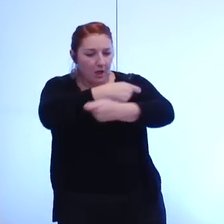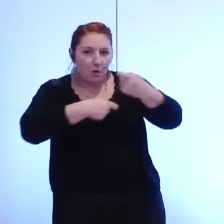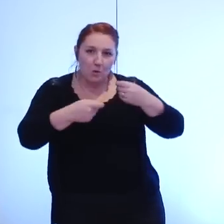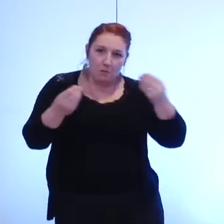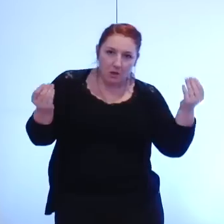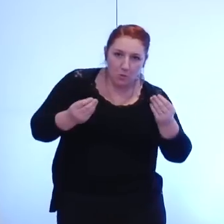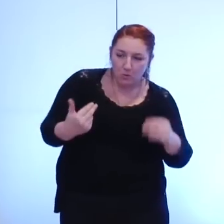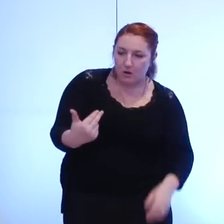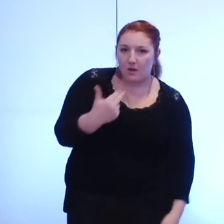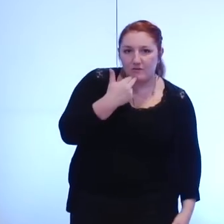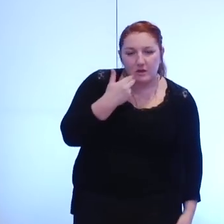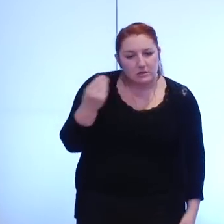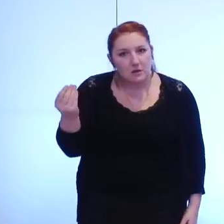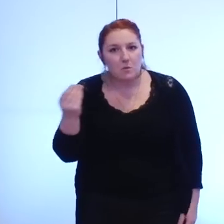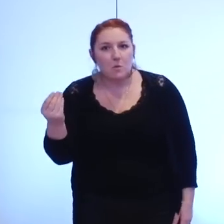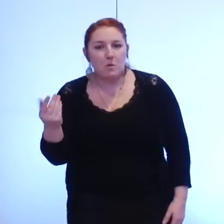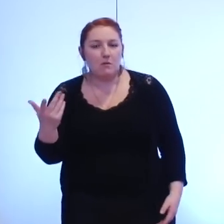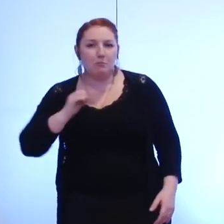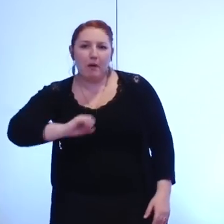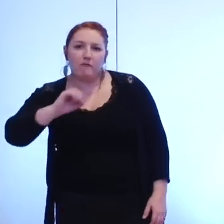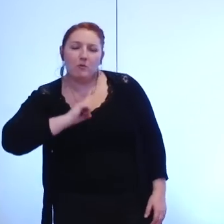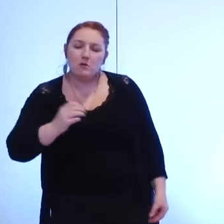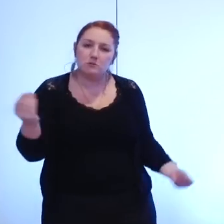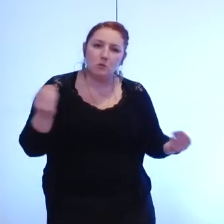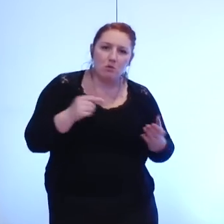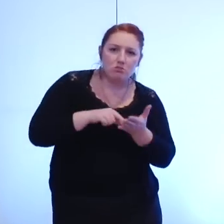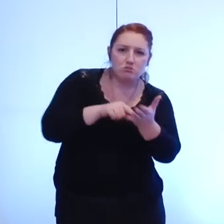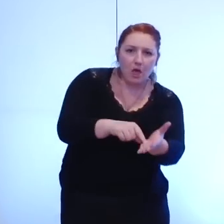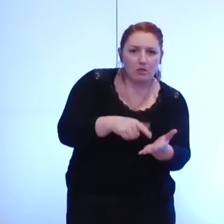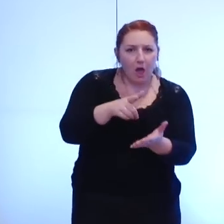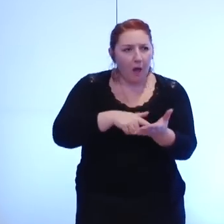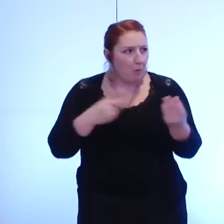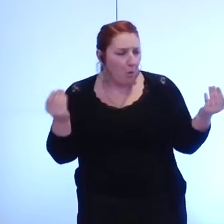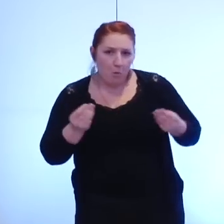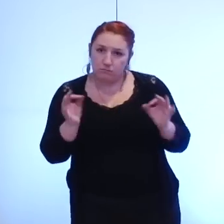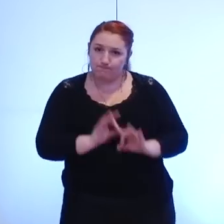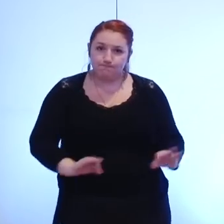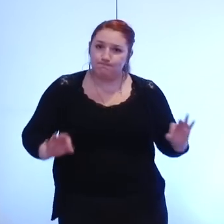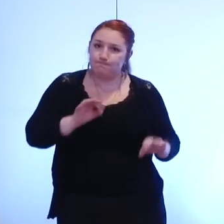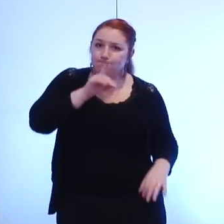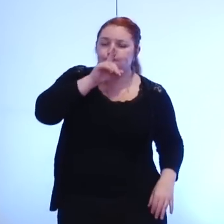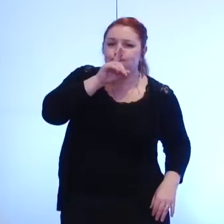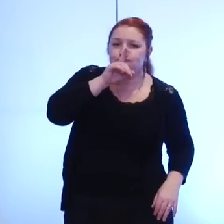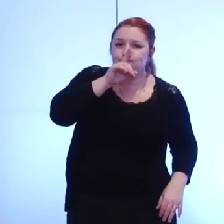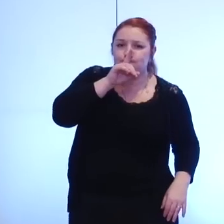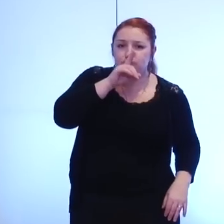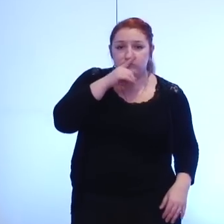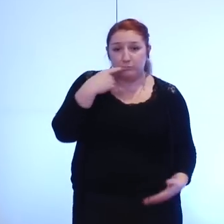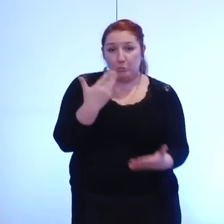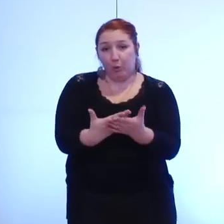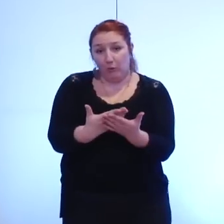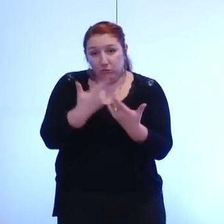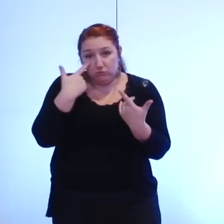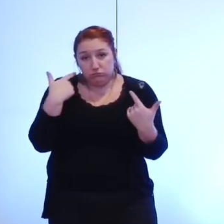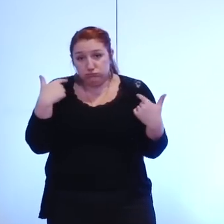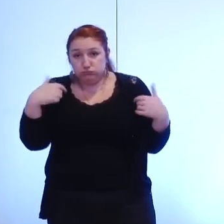efficacité performance dette impôts et c'est pour le moins révélateur vous n'en parlez pas vous vous contentez d'aligner des